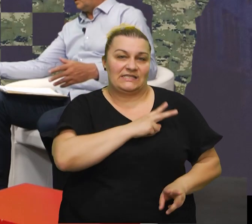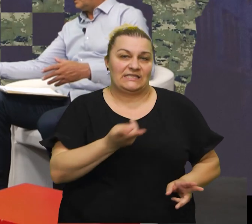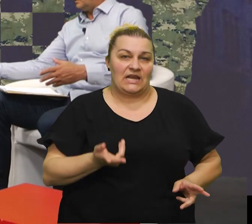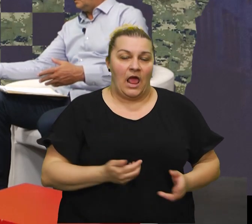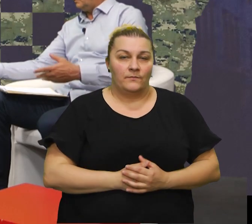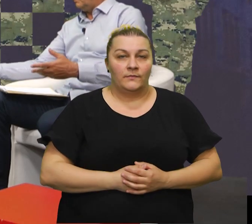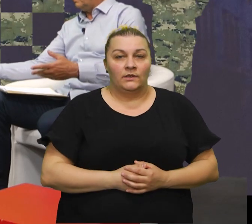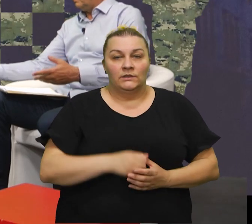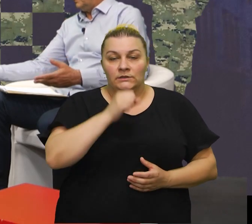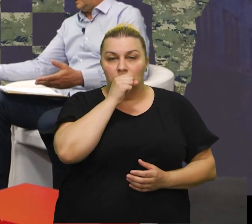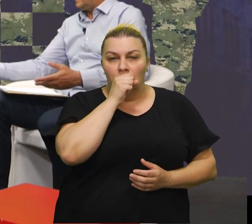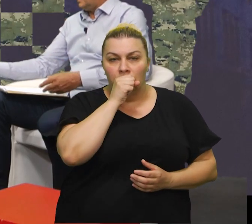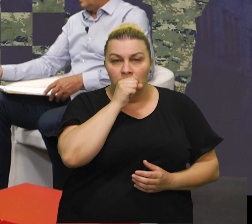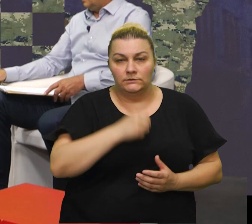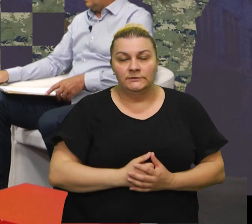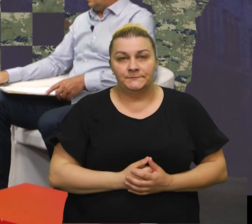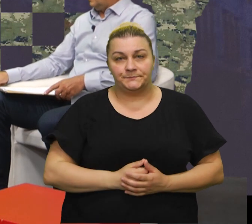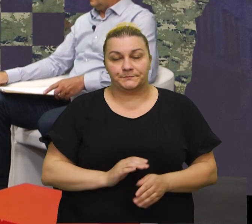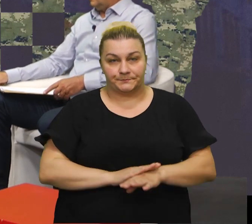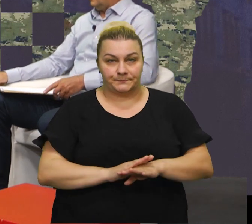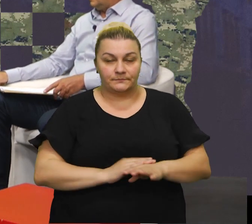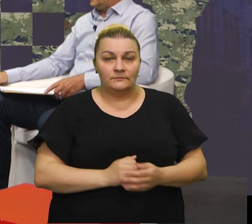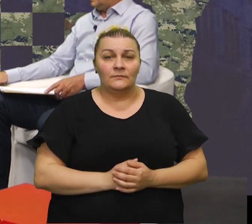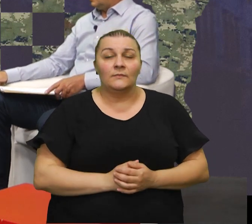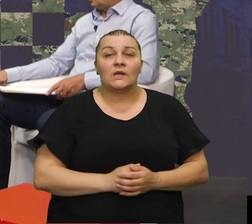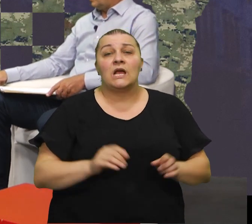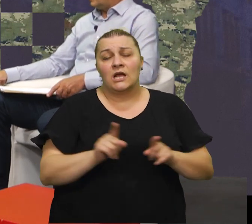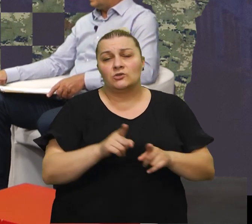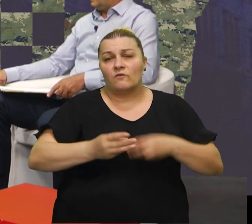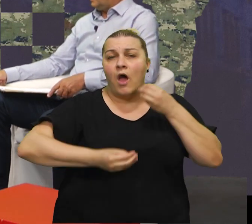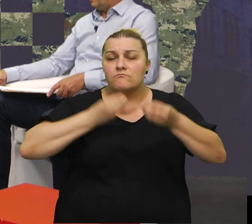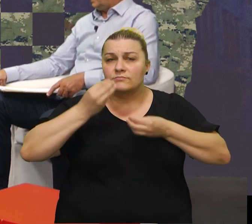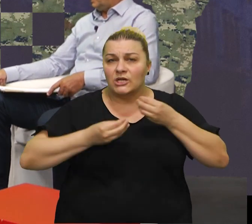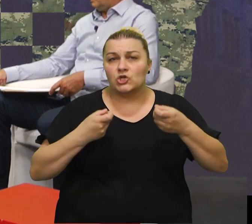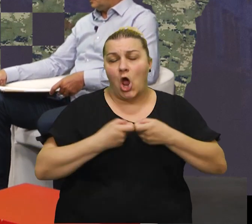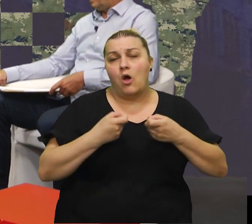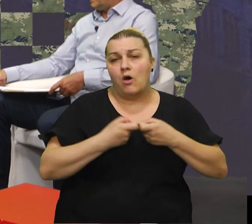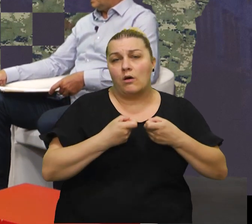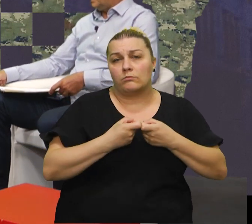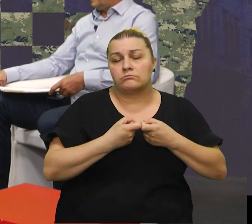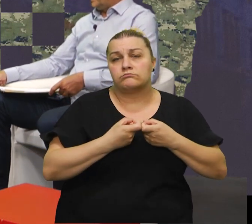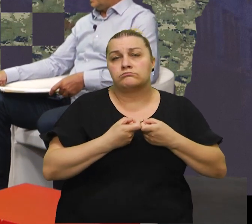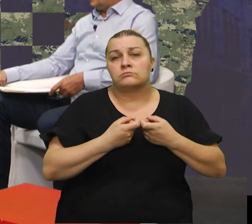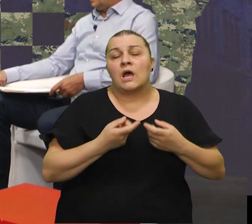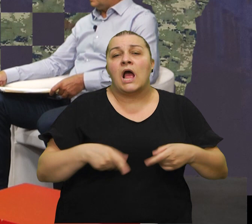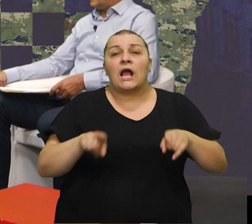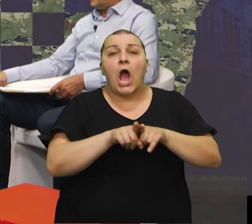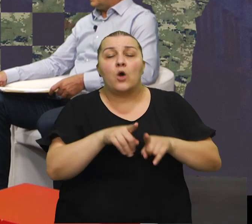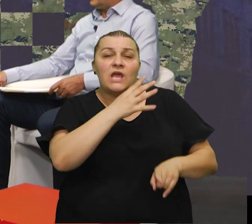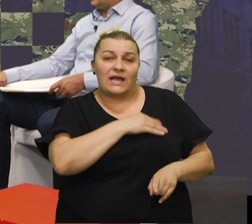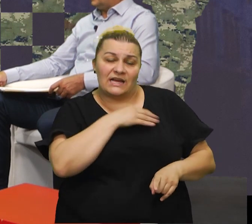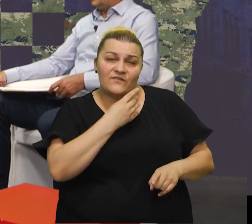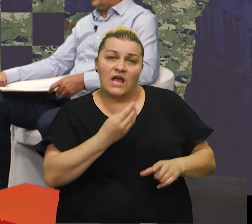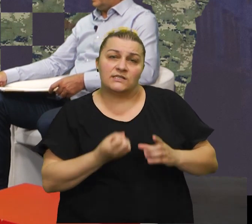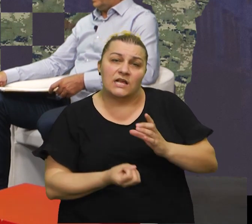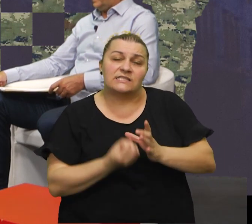progura se teza iz tih krugova koje ste vi malo prije Ivice opisali kao da je Hrvatska